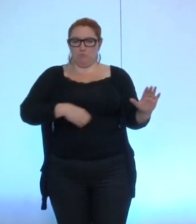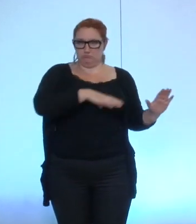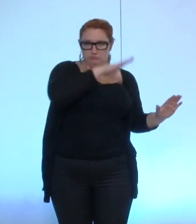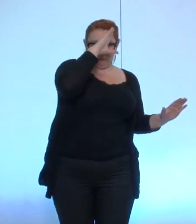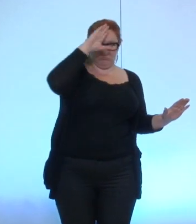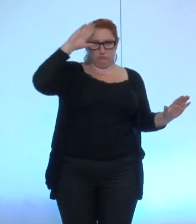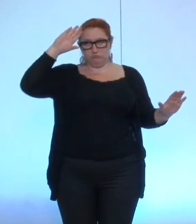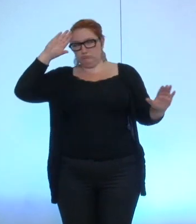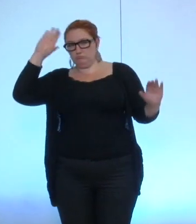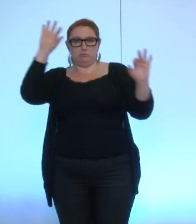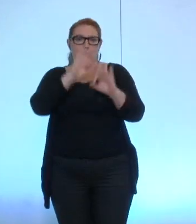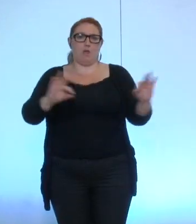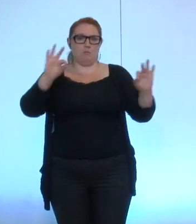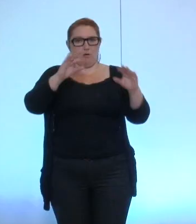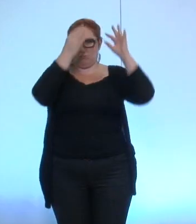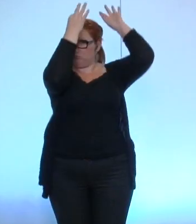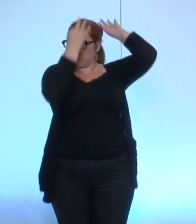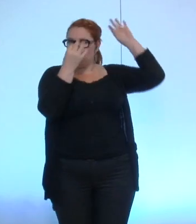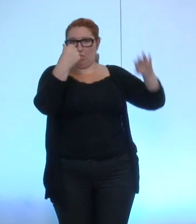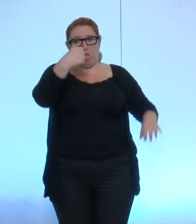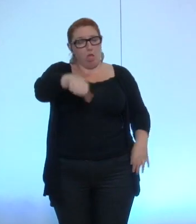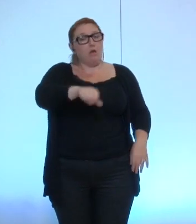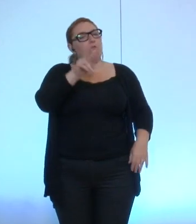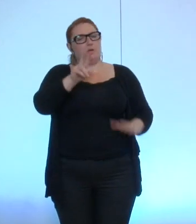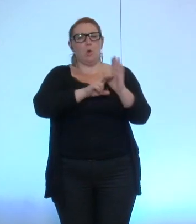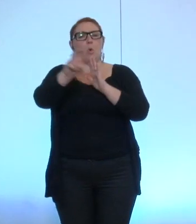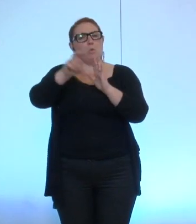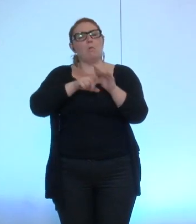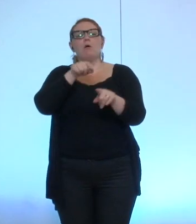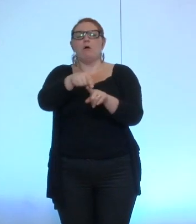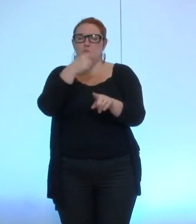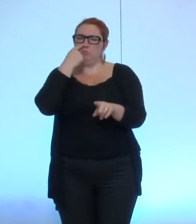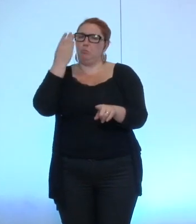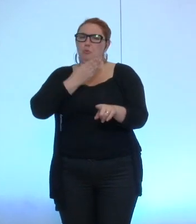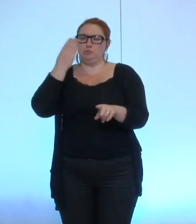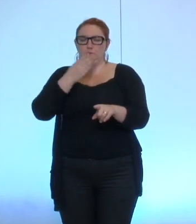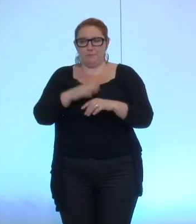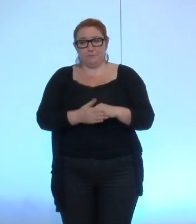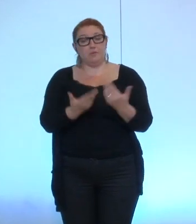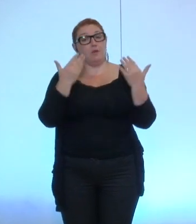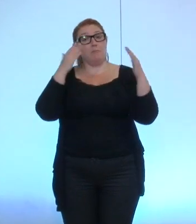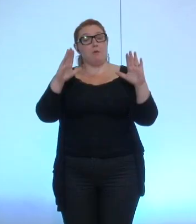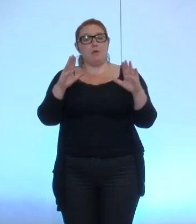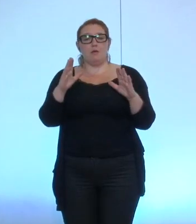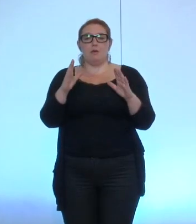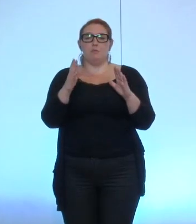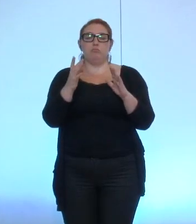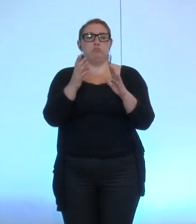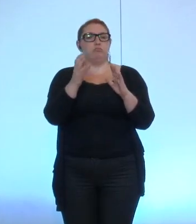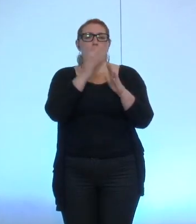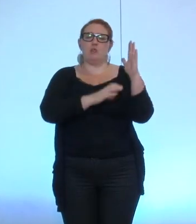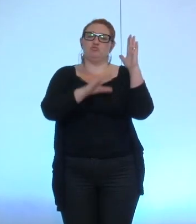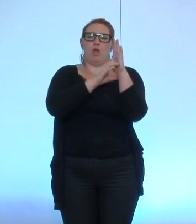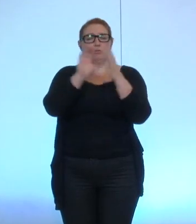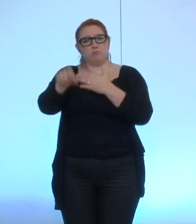par contre pour aller au bout de l'accord autour de cette charte anticorps il reste